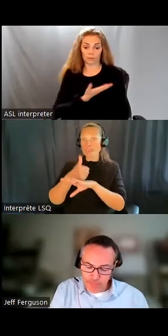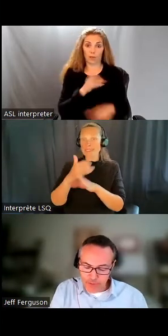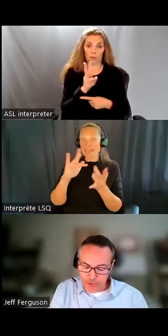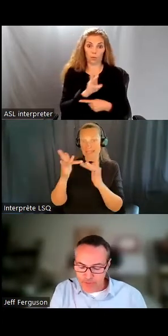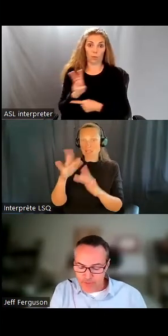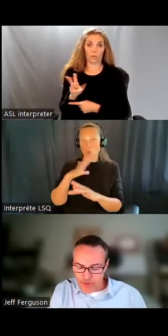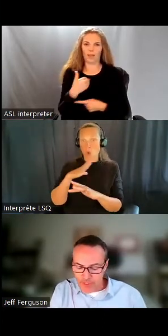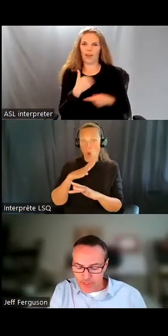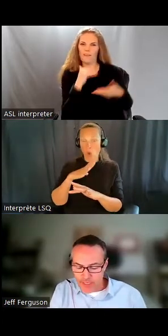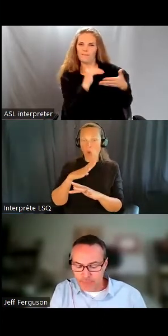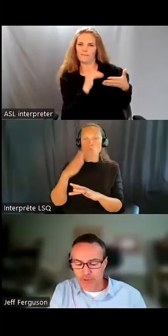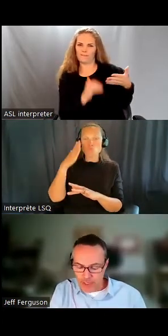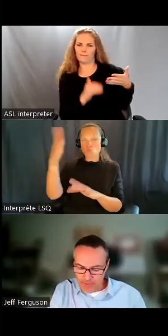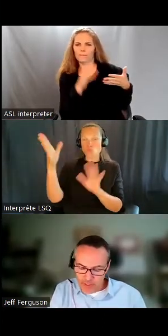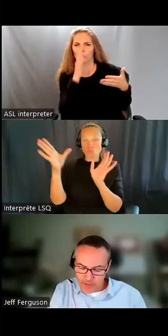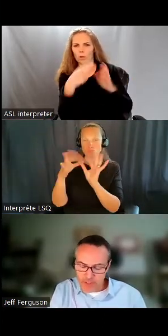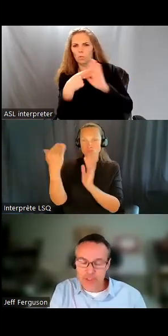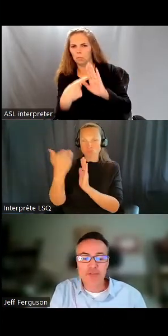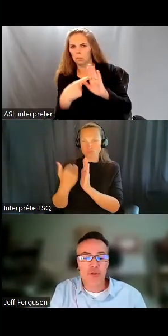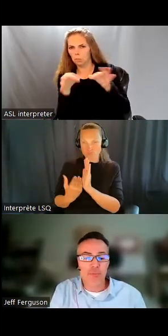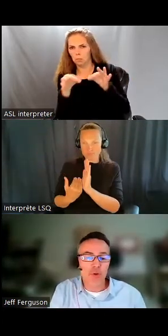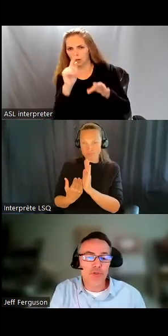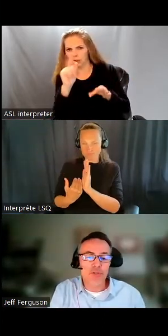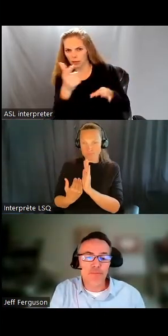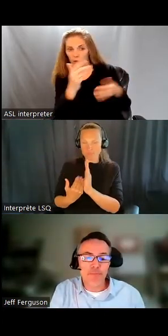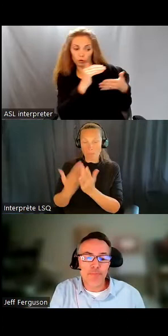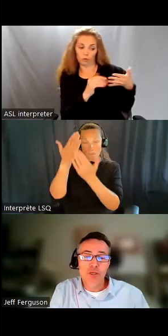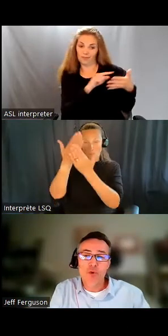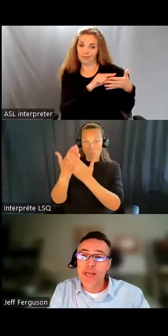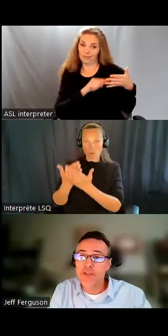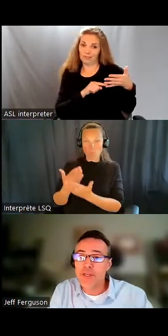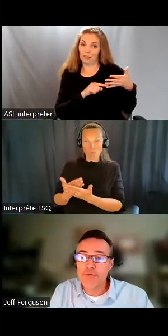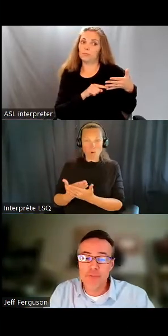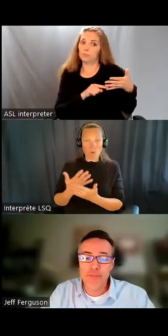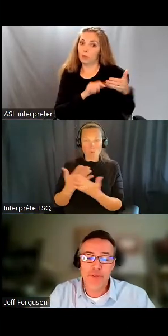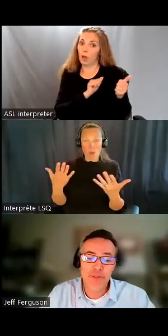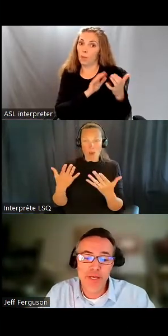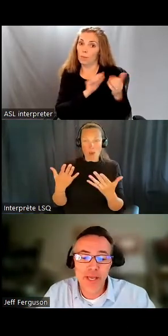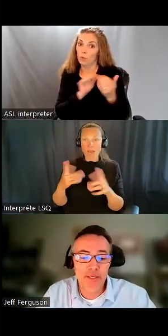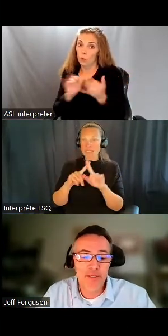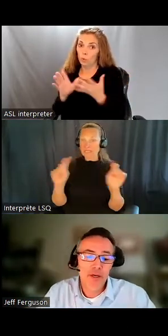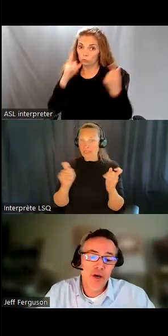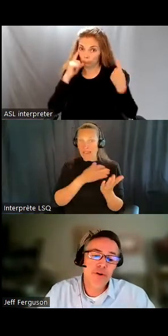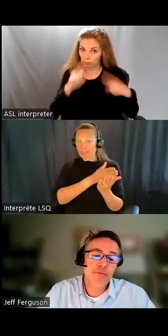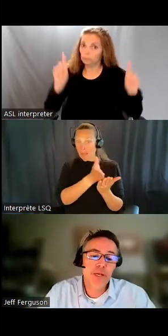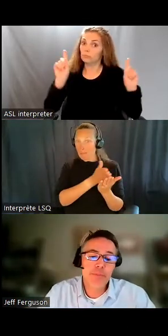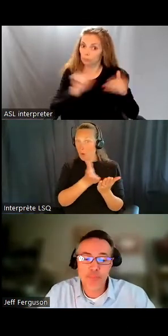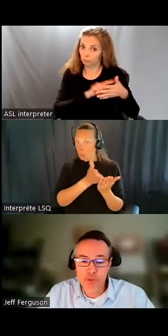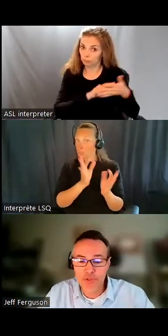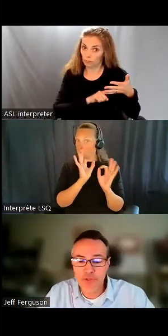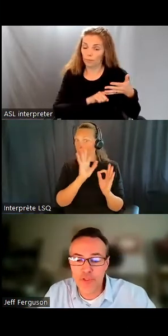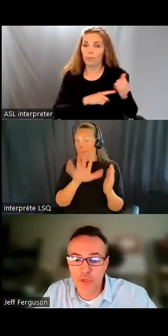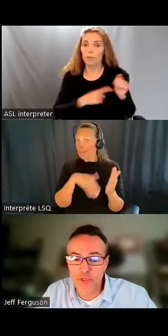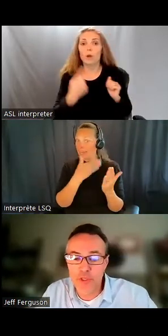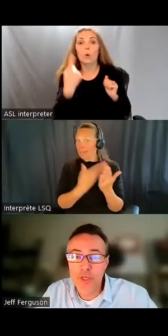on les mentionnera plus tard, où nous avons démontré plusieurs exemples d'approches réussies. Vous allez entendre